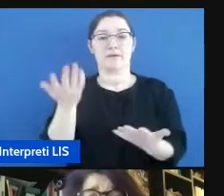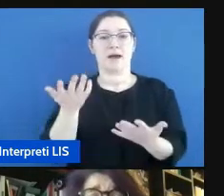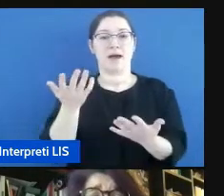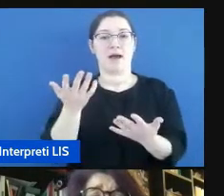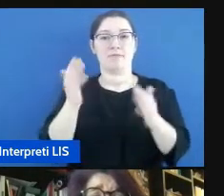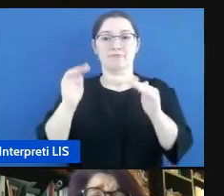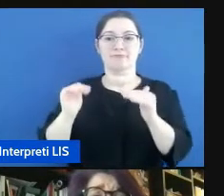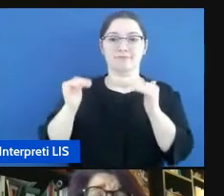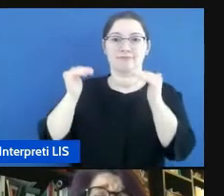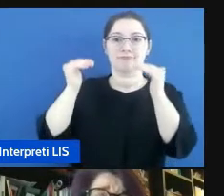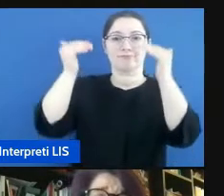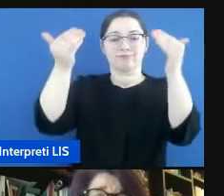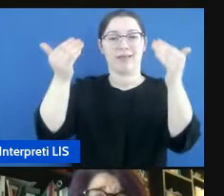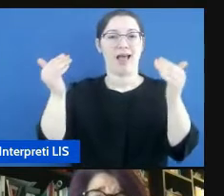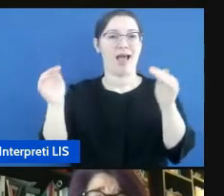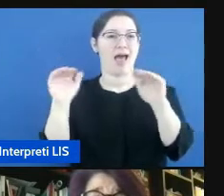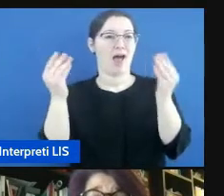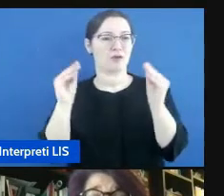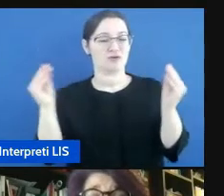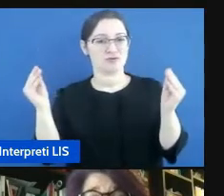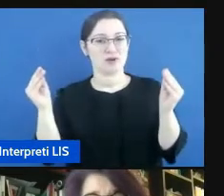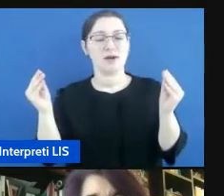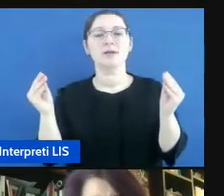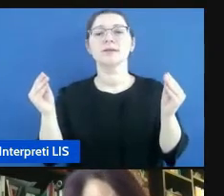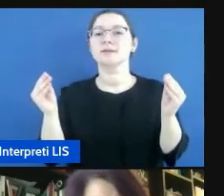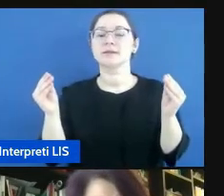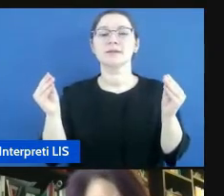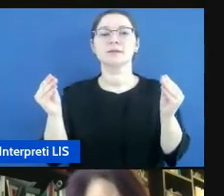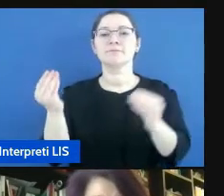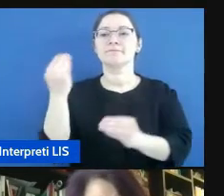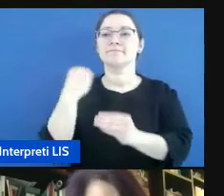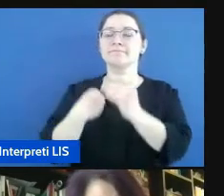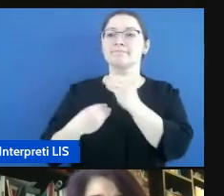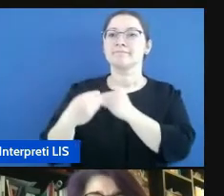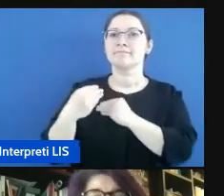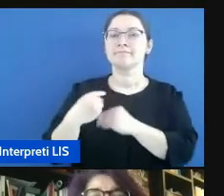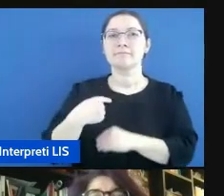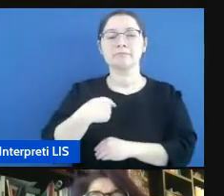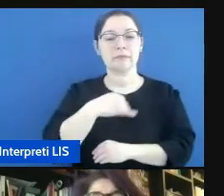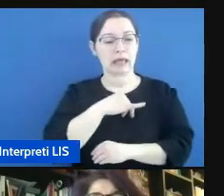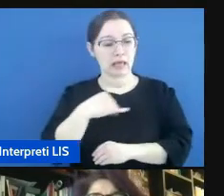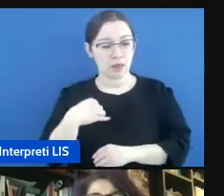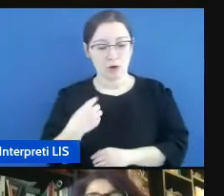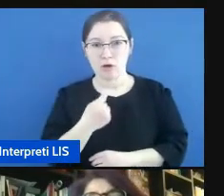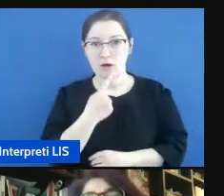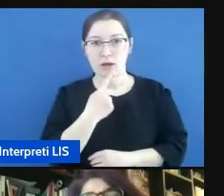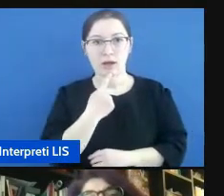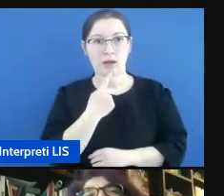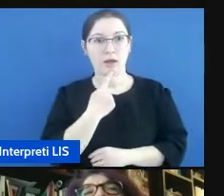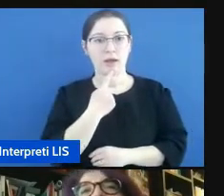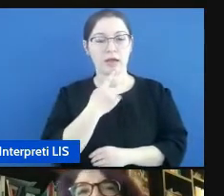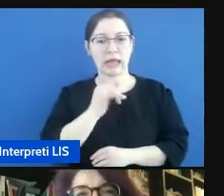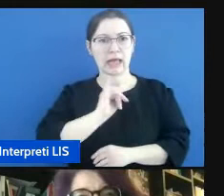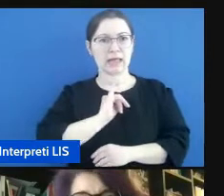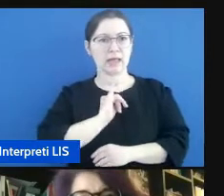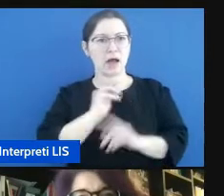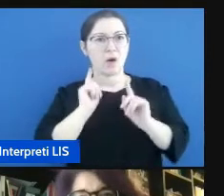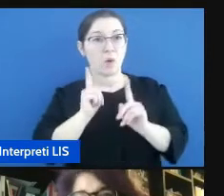in quanto si chiedono chi sono io, identità come